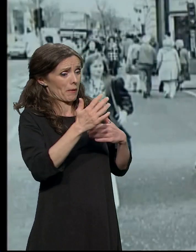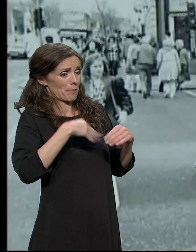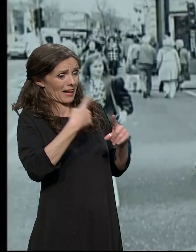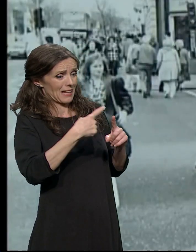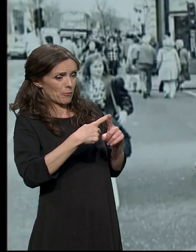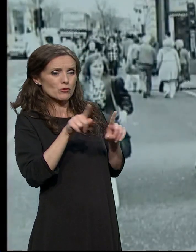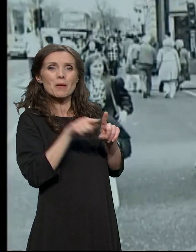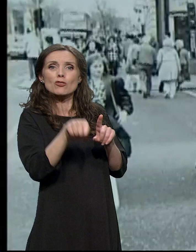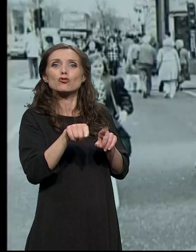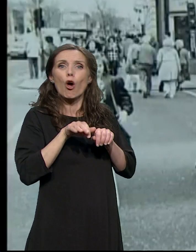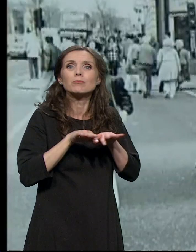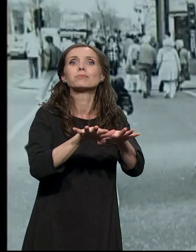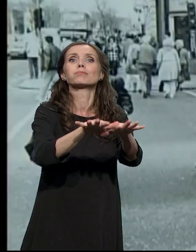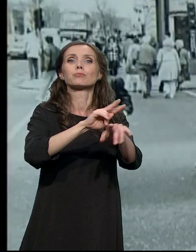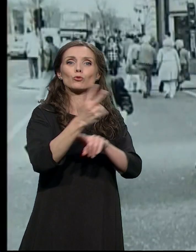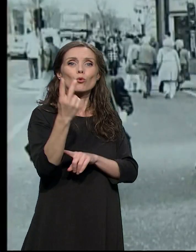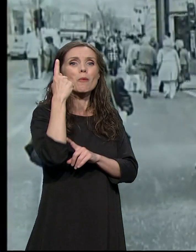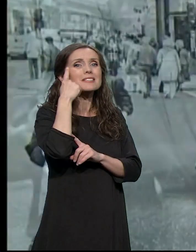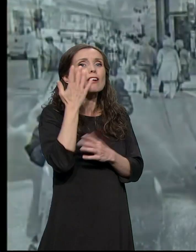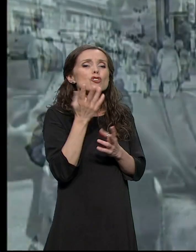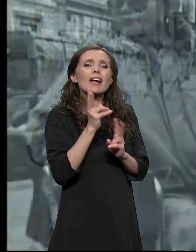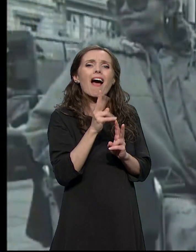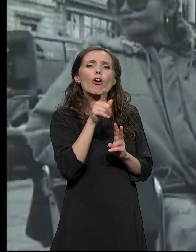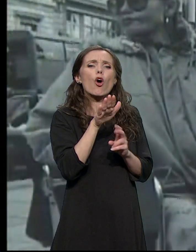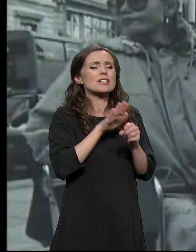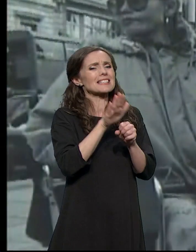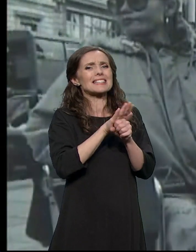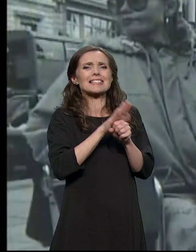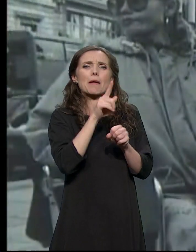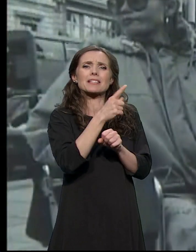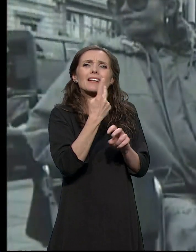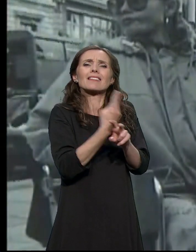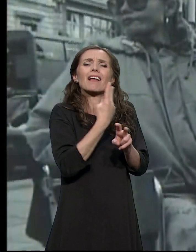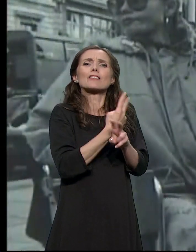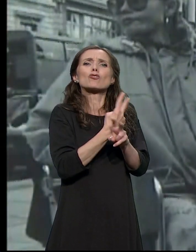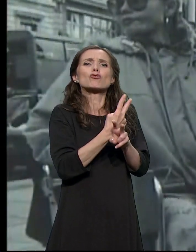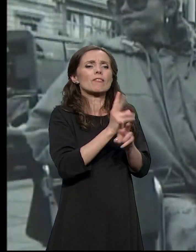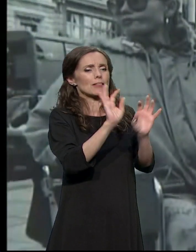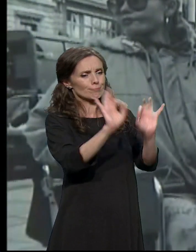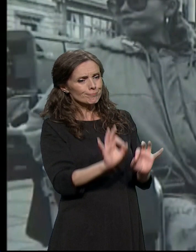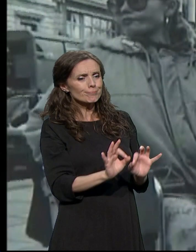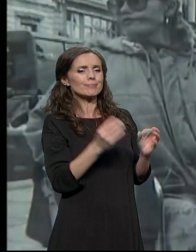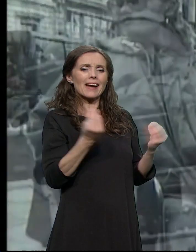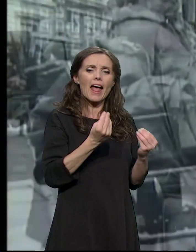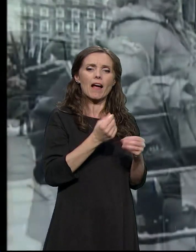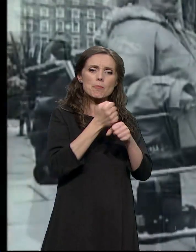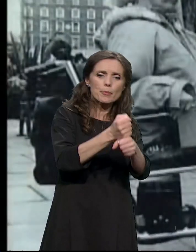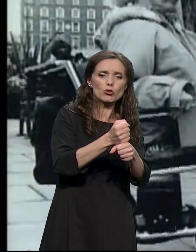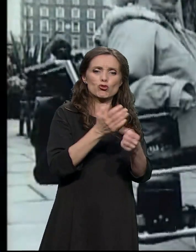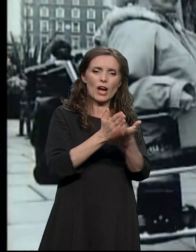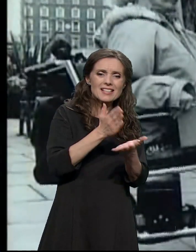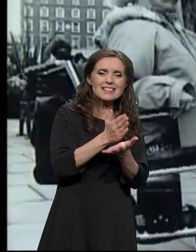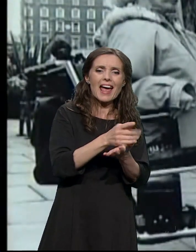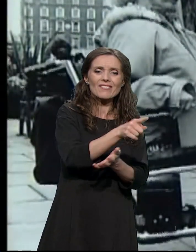sistemske promene u načinu obezbeđenja nekakvih servisa za osobe sa invaliditetom.